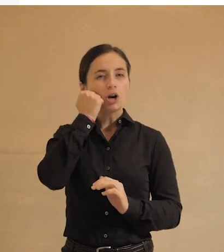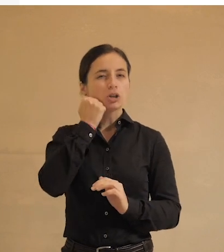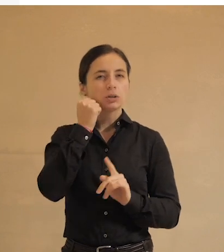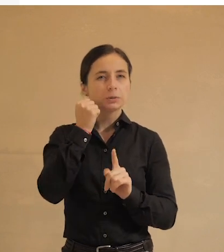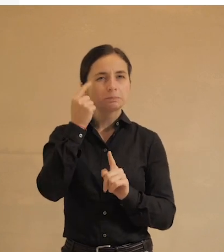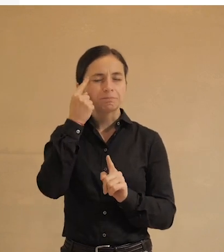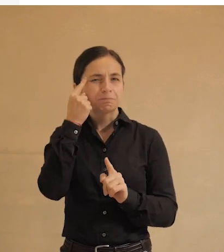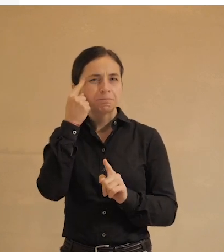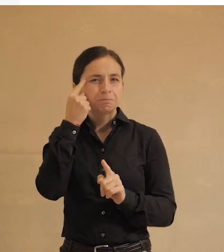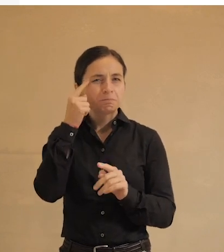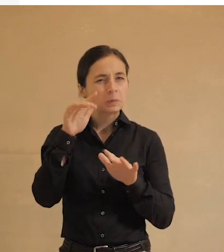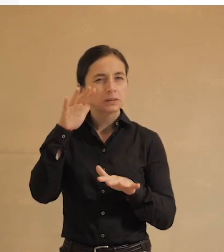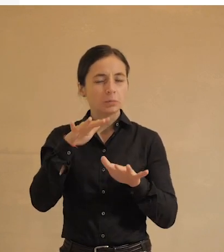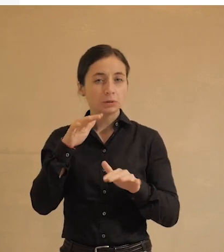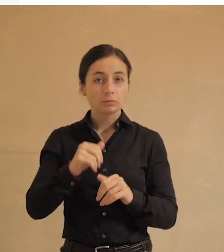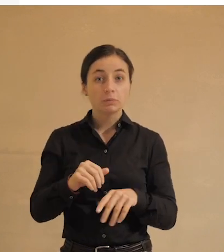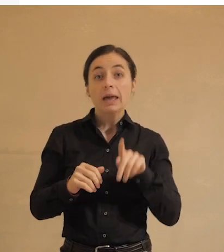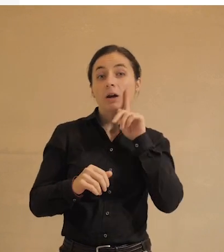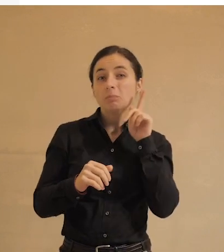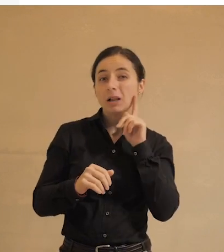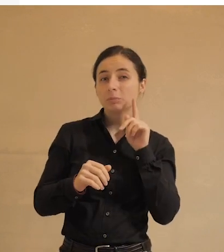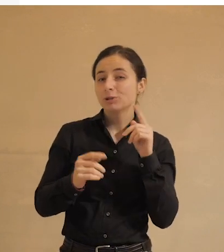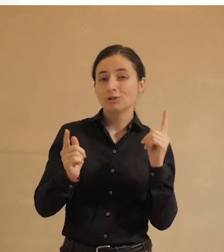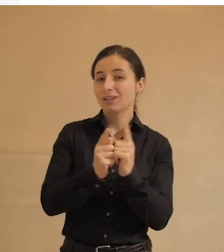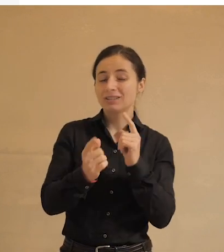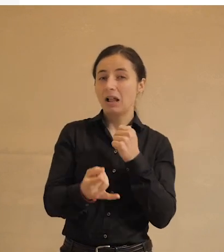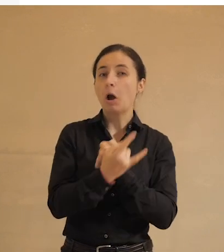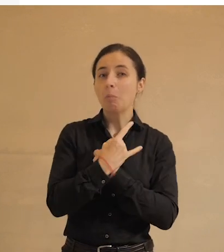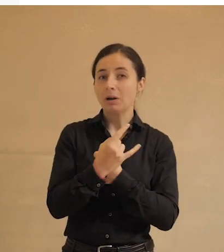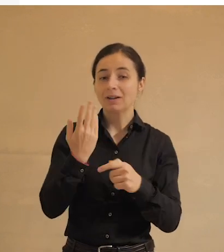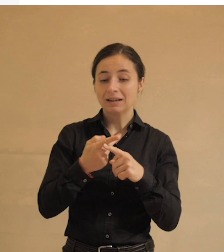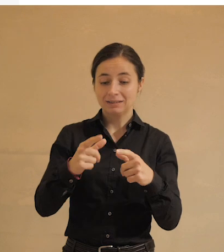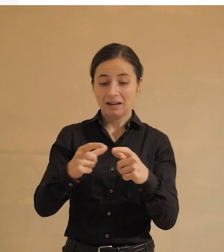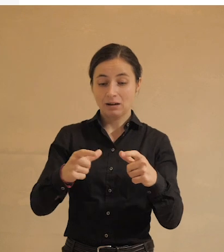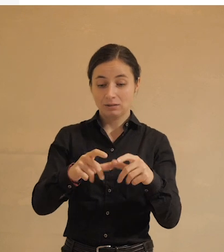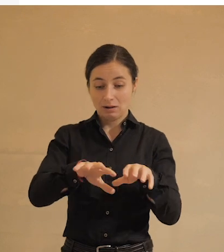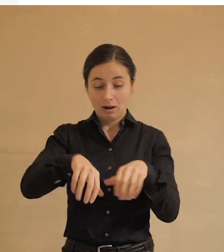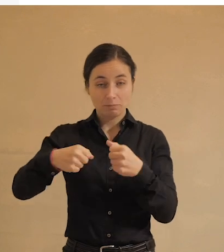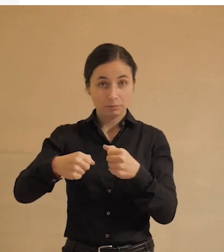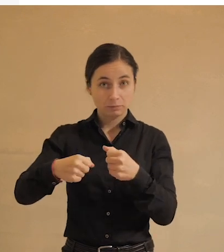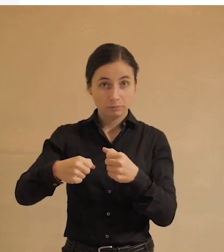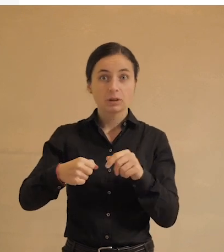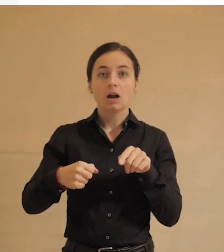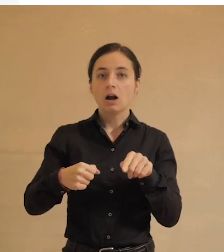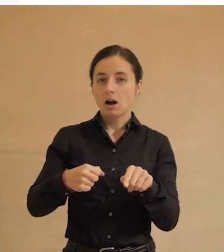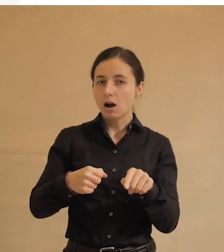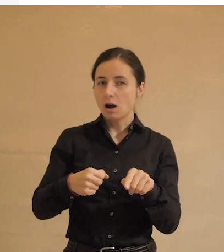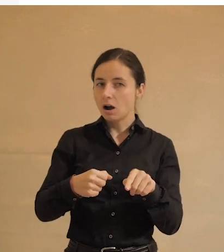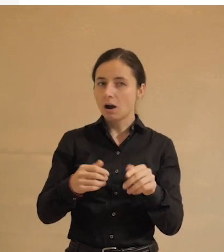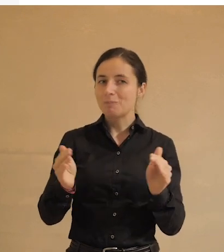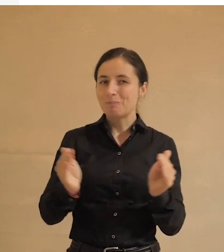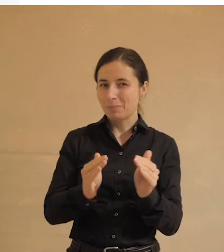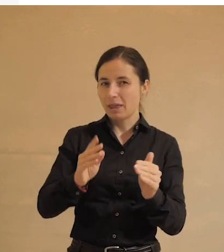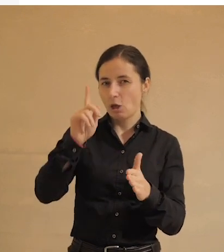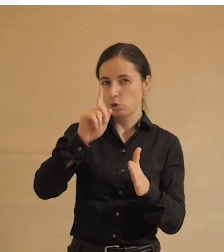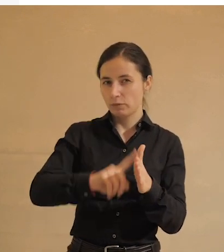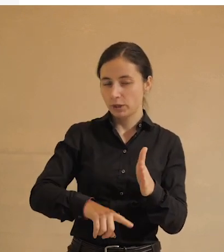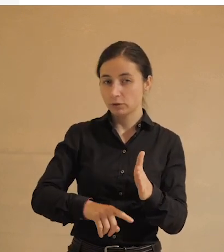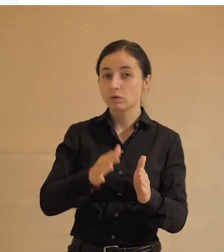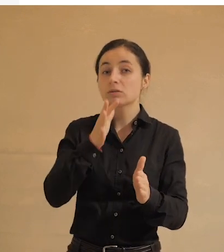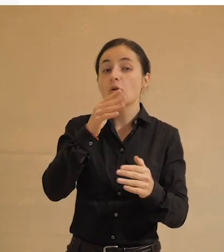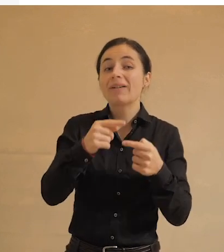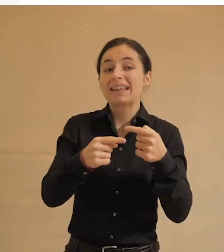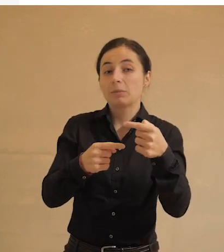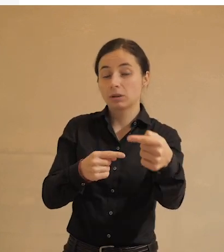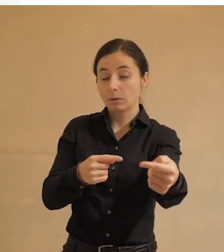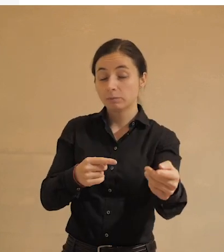подозрительные, может быть, молодые не сталкивались с обманом, когда пару раз у них с карточки деньги-то снимут, они тоже станут менее доверчивы со временем, но,